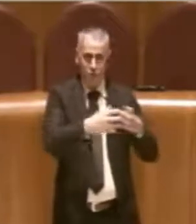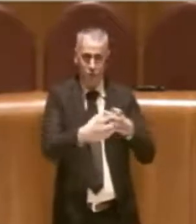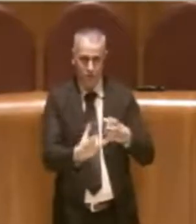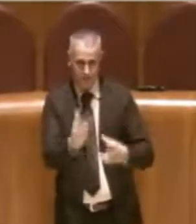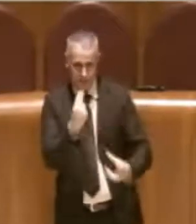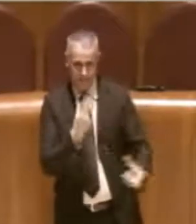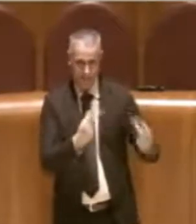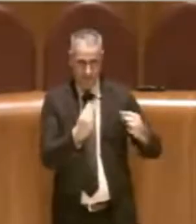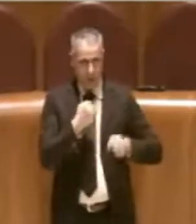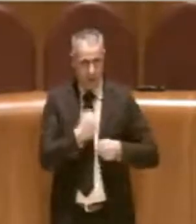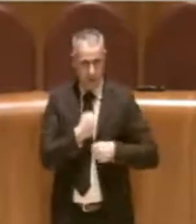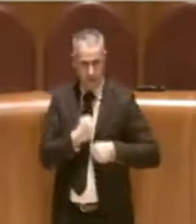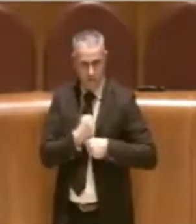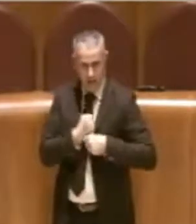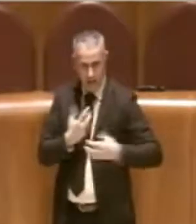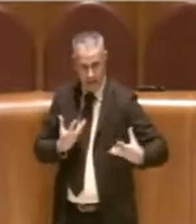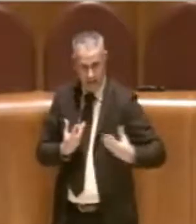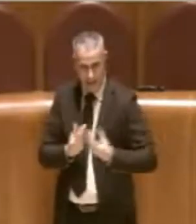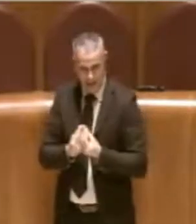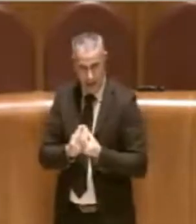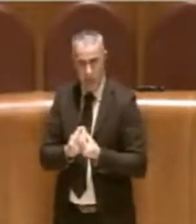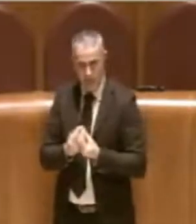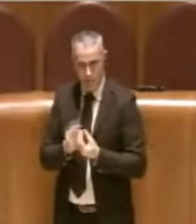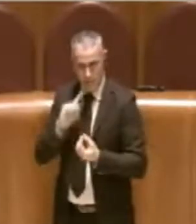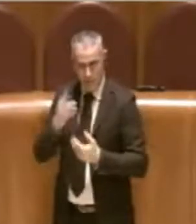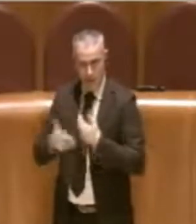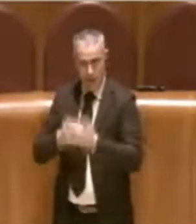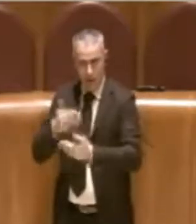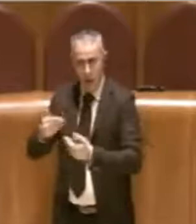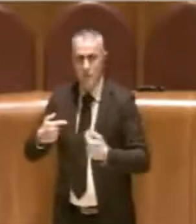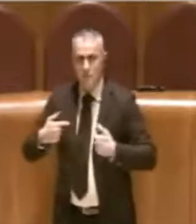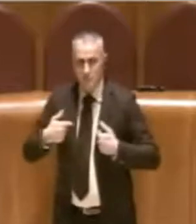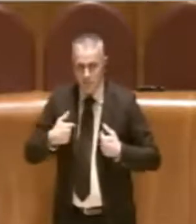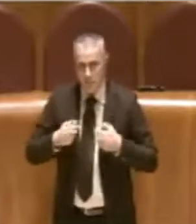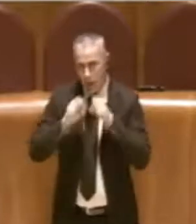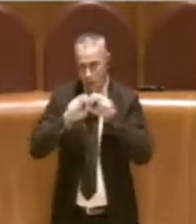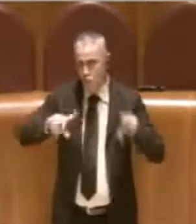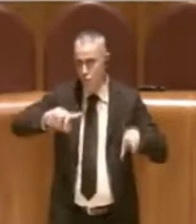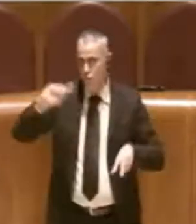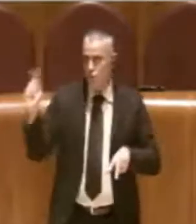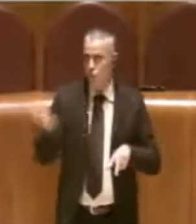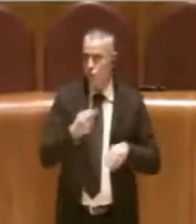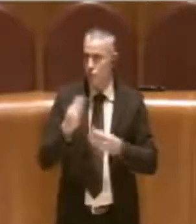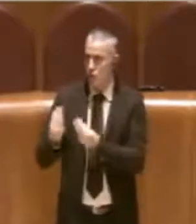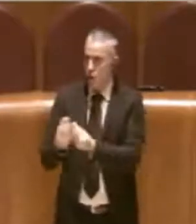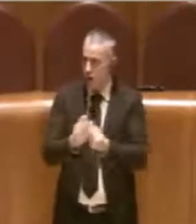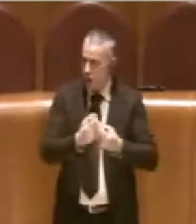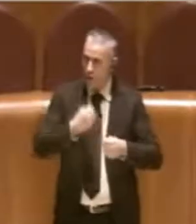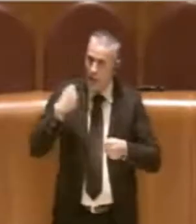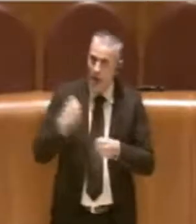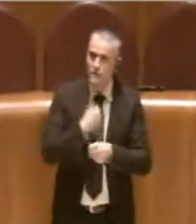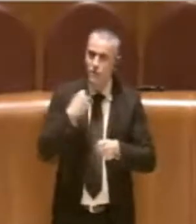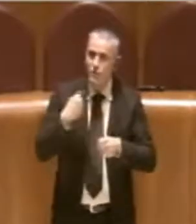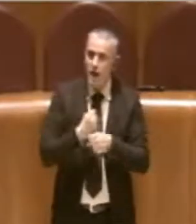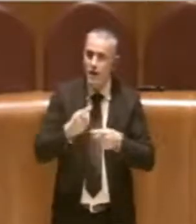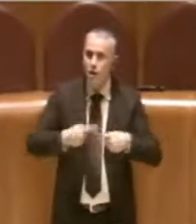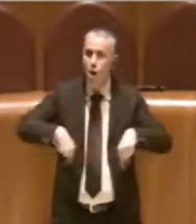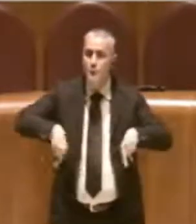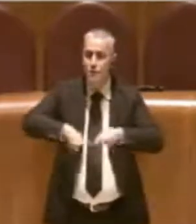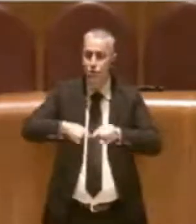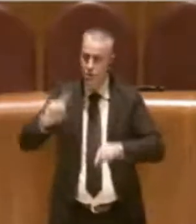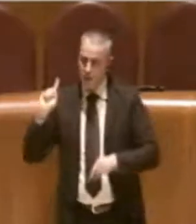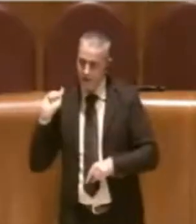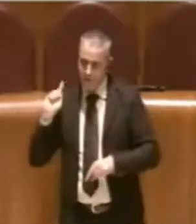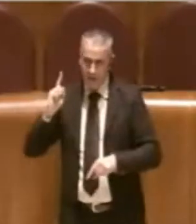lavorare con noi per migliorare il provvedimento, continueremo a farlo. Invito tutti i colleghi a continuare a lavorare in commissione come stiamo facendo in questi